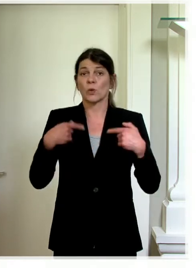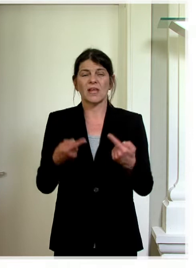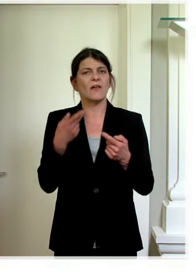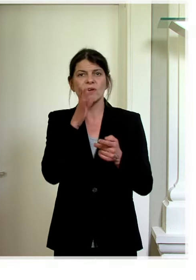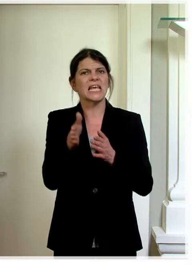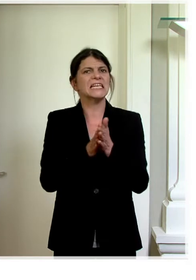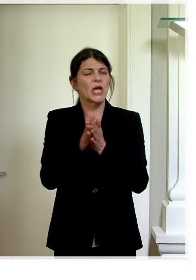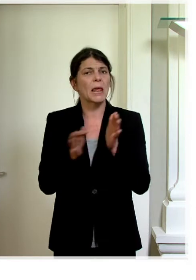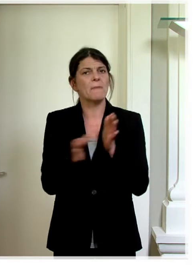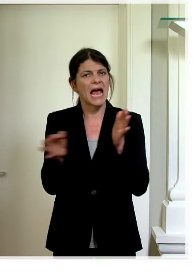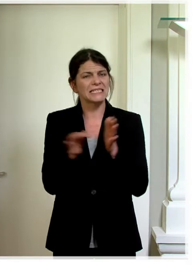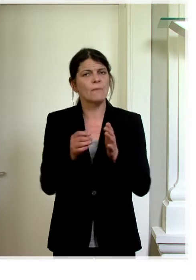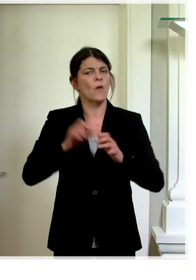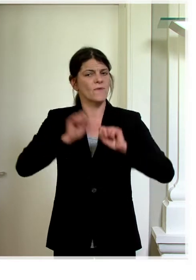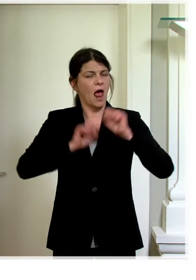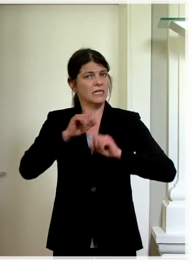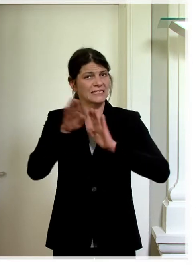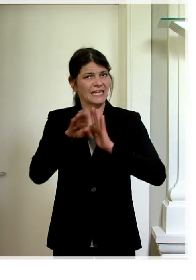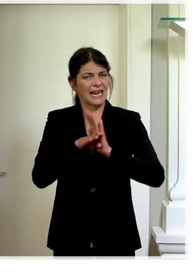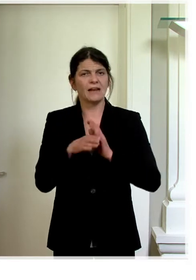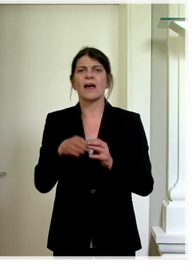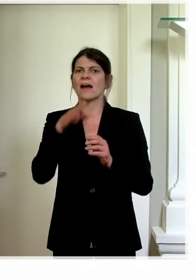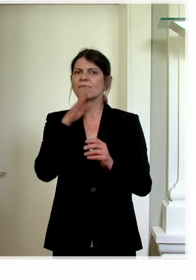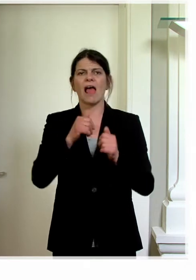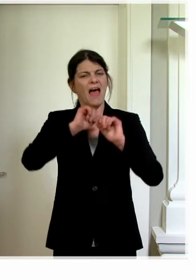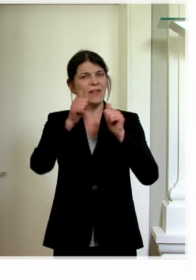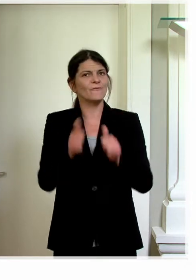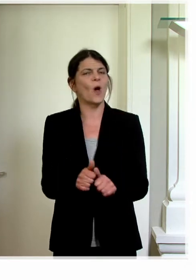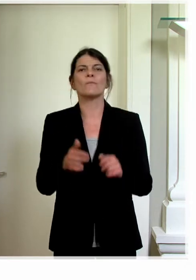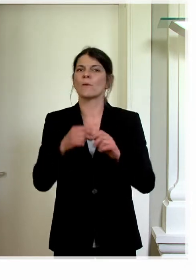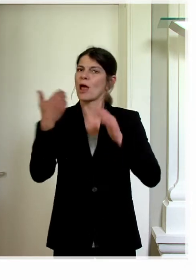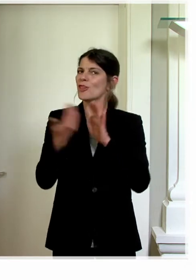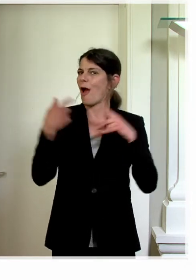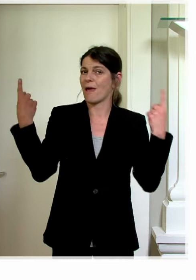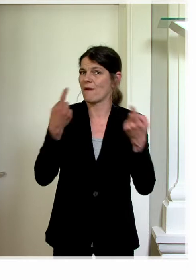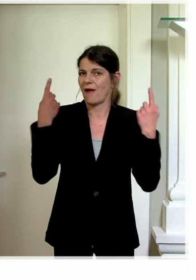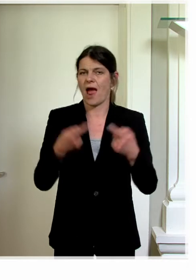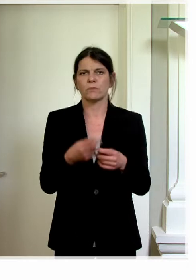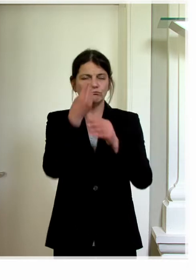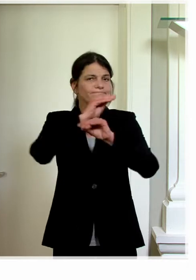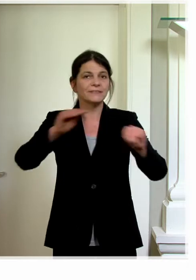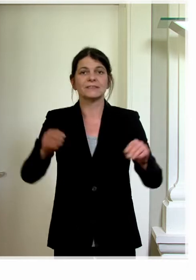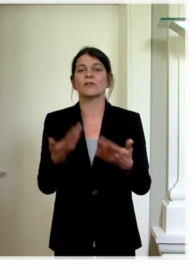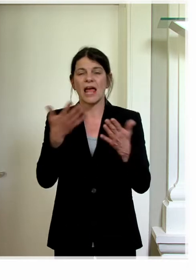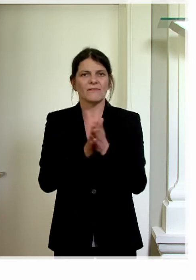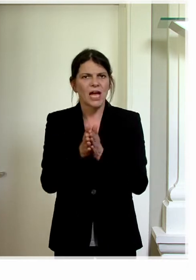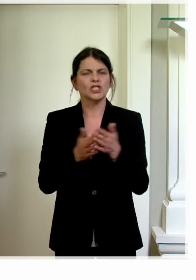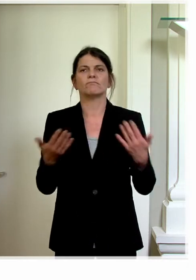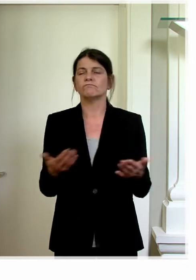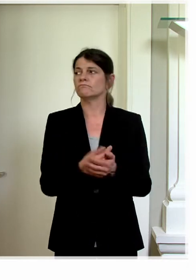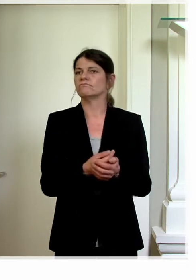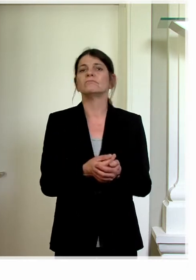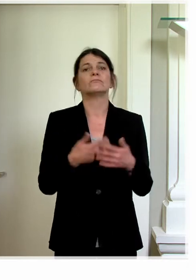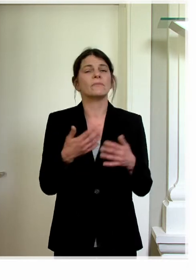Hygienemaßnahmen und die Verhaltensregeln in einer anderen Form neu bewerben. Also sich die Hände waschen, Händehygiene,